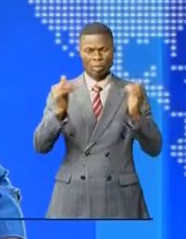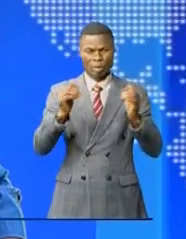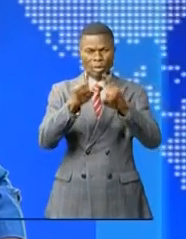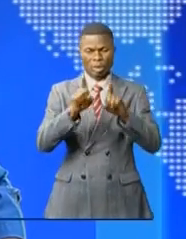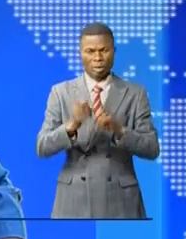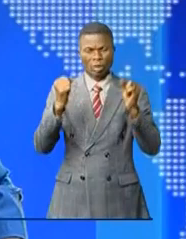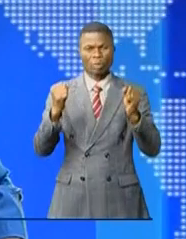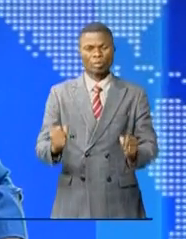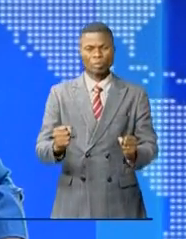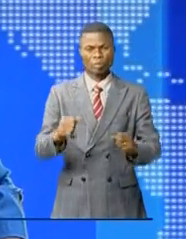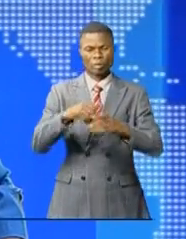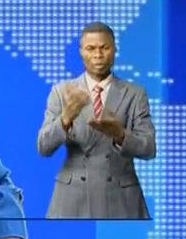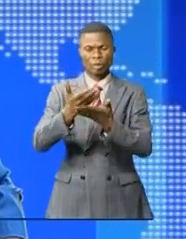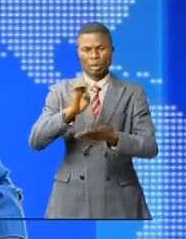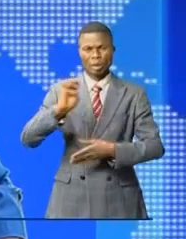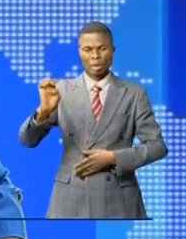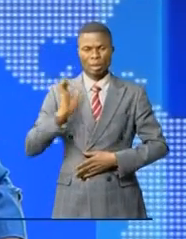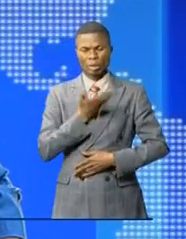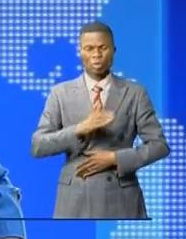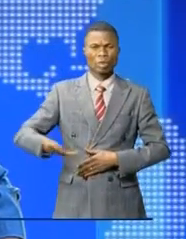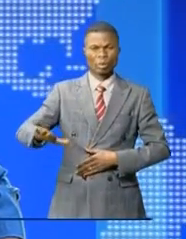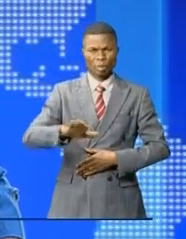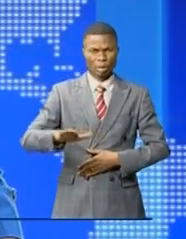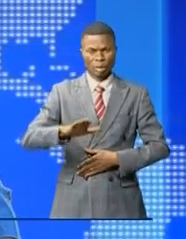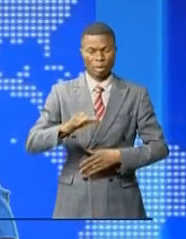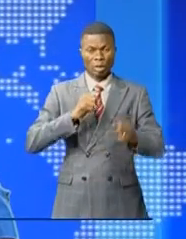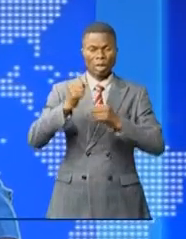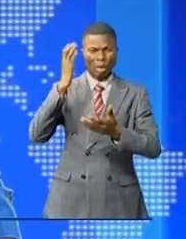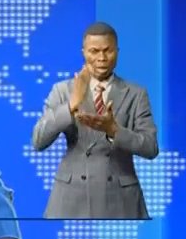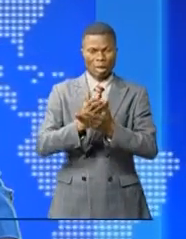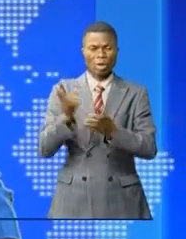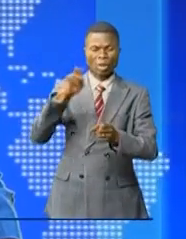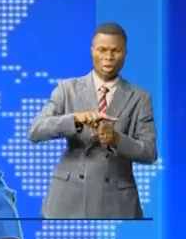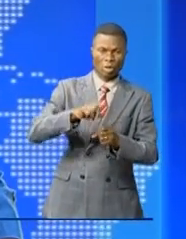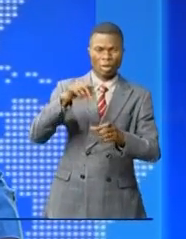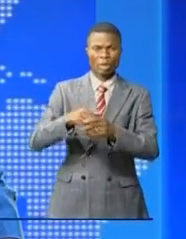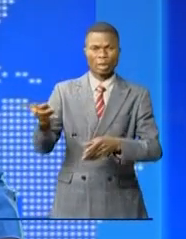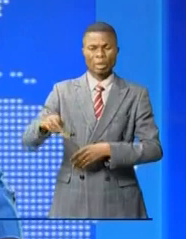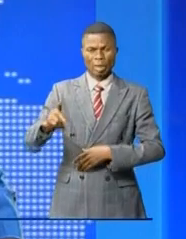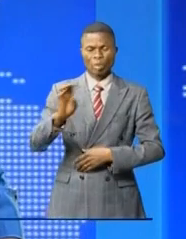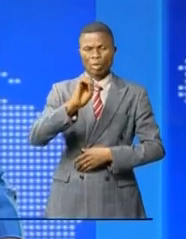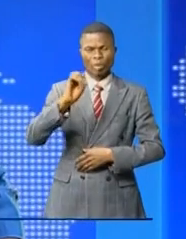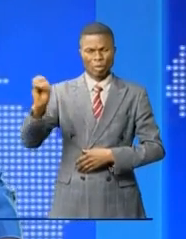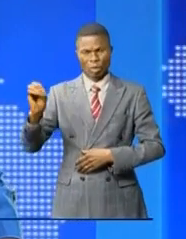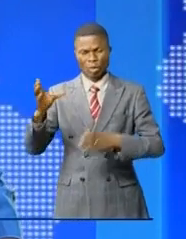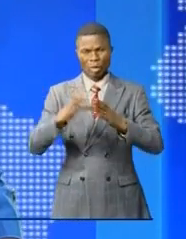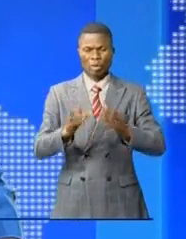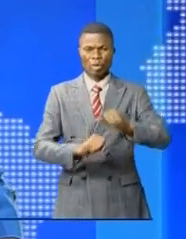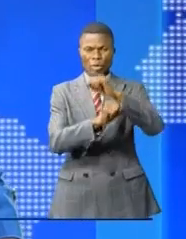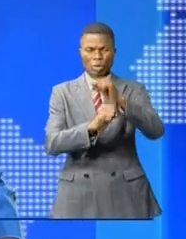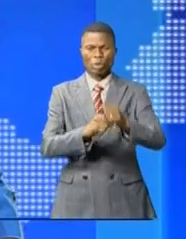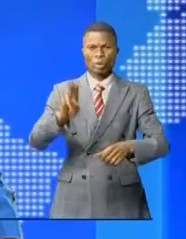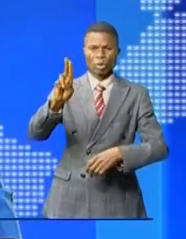et de la stabilité dans la partie est du pays. La lutte contre les violences dans les provinces orientales avec le soutien de la